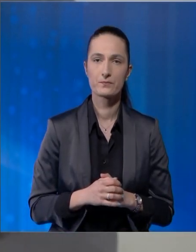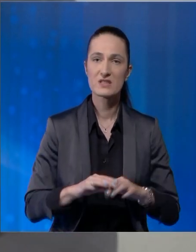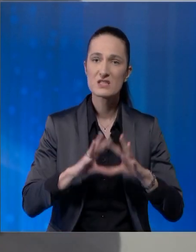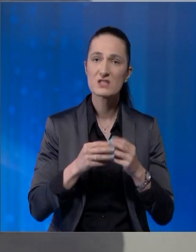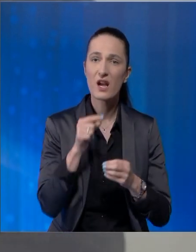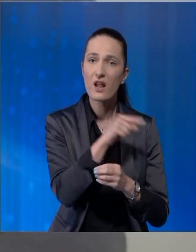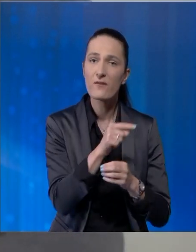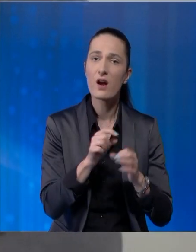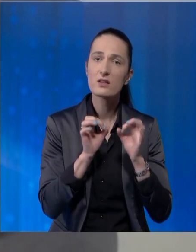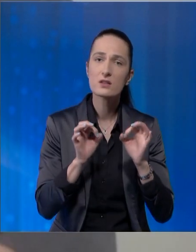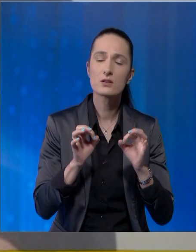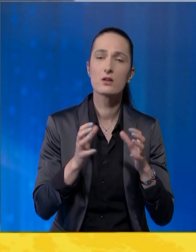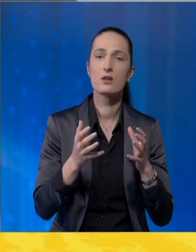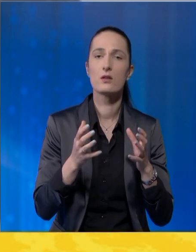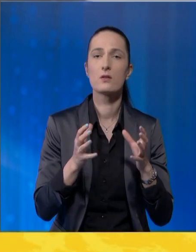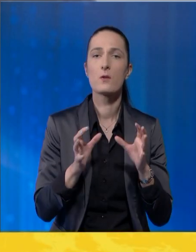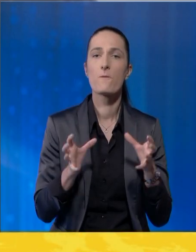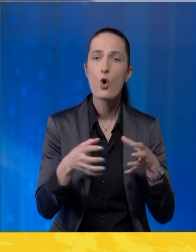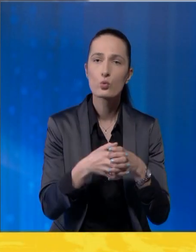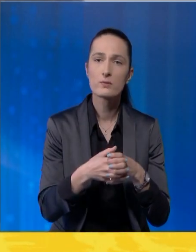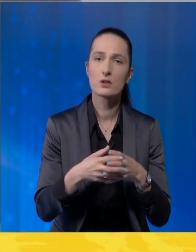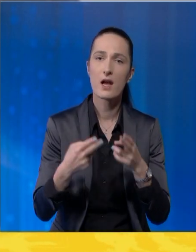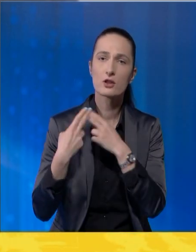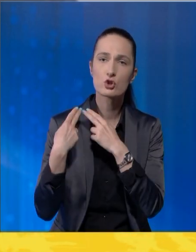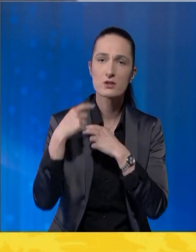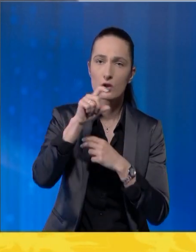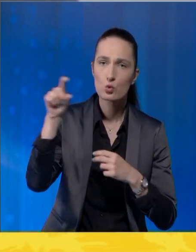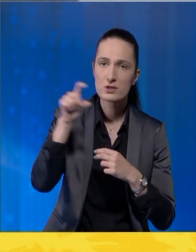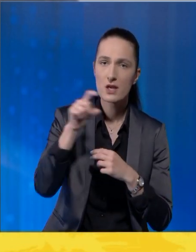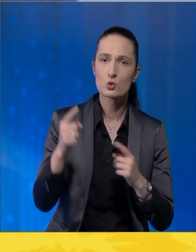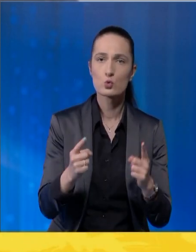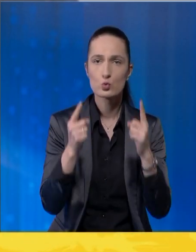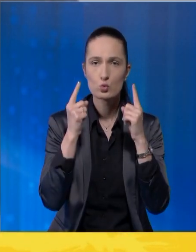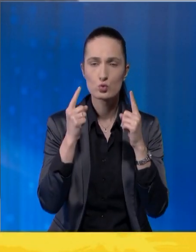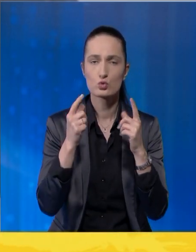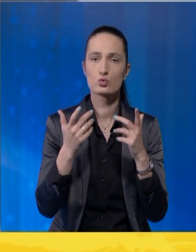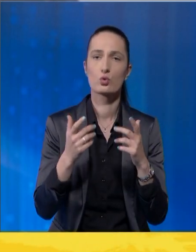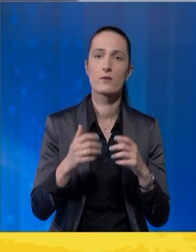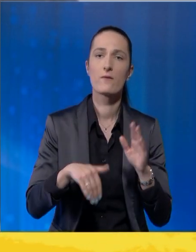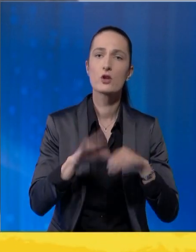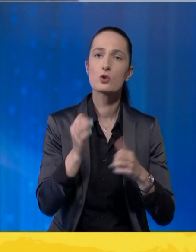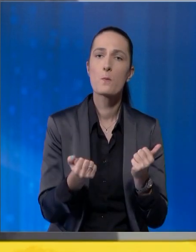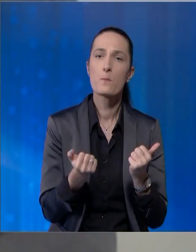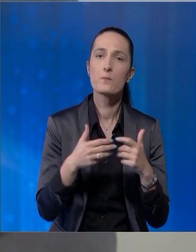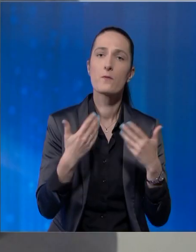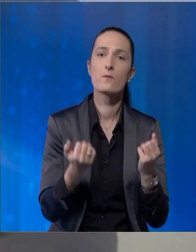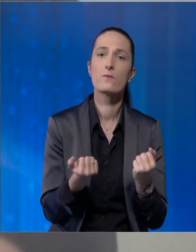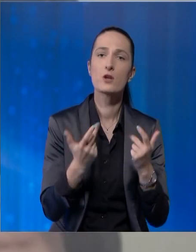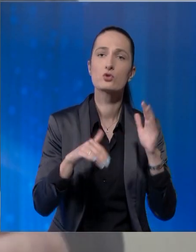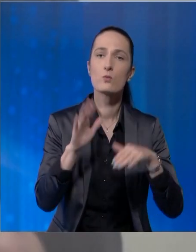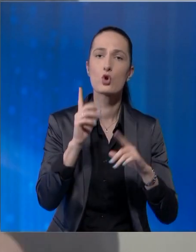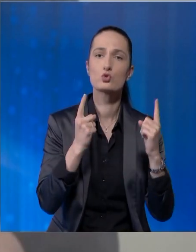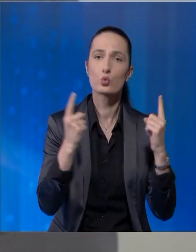Svi ti relevantni formi, nadležne institucije, sudovi i tako dalje, veći broj